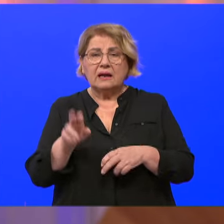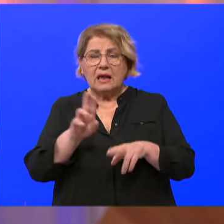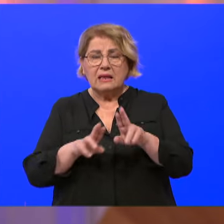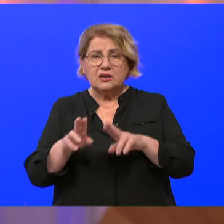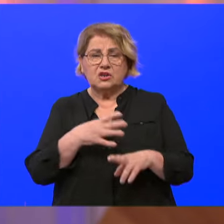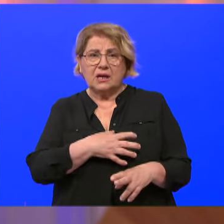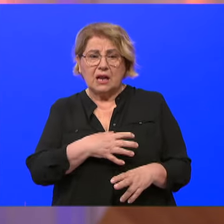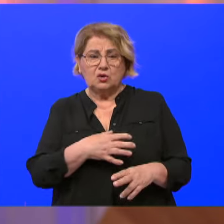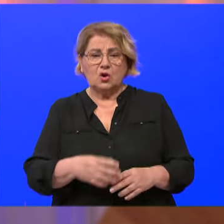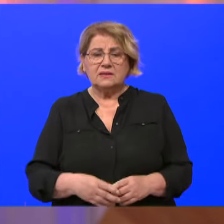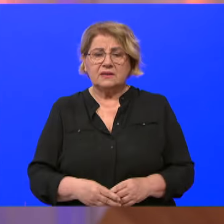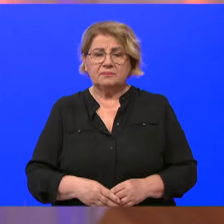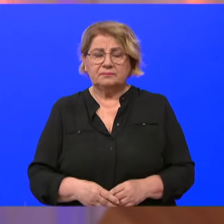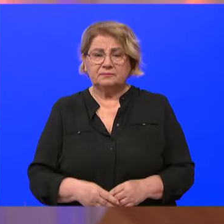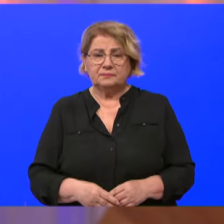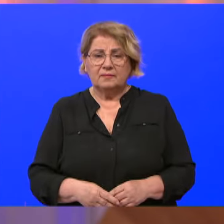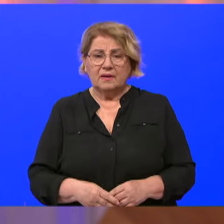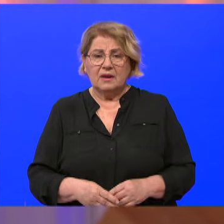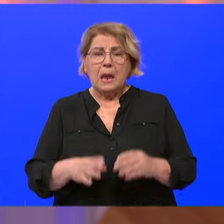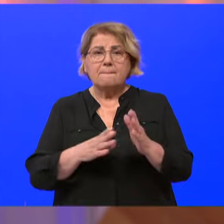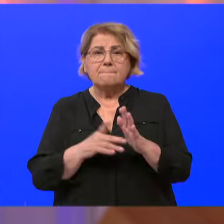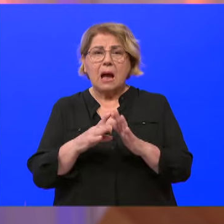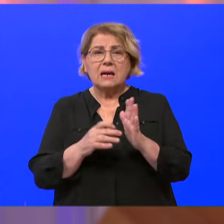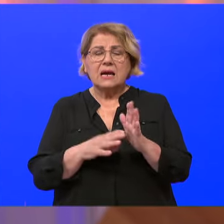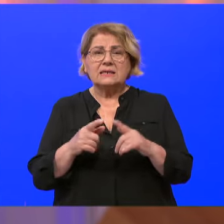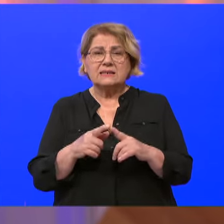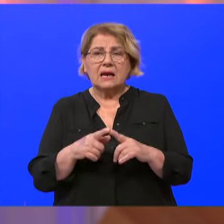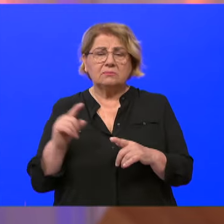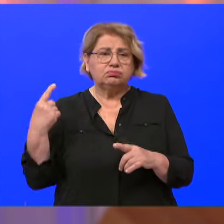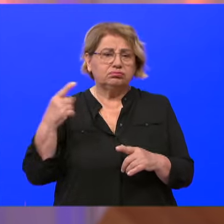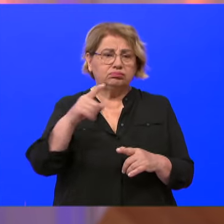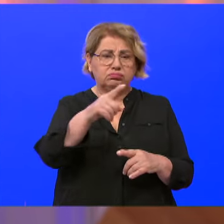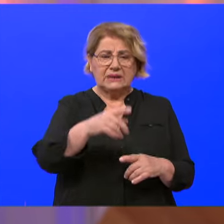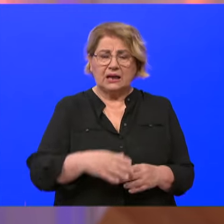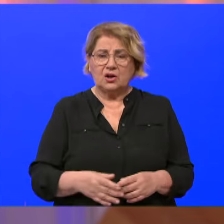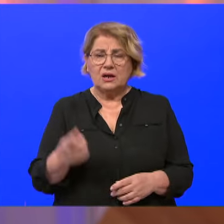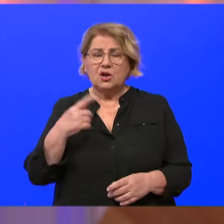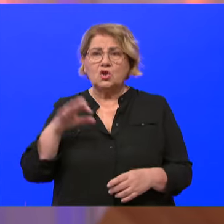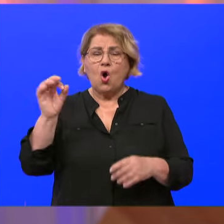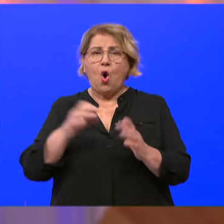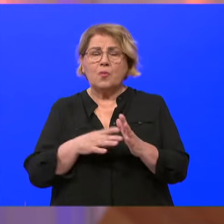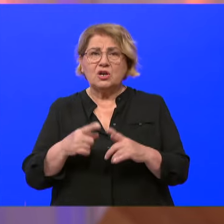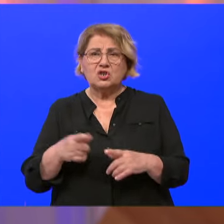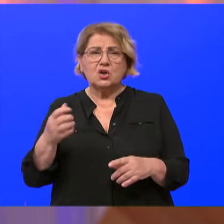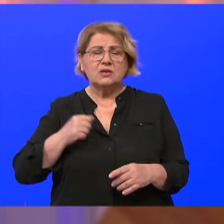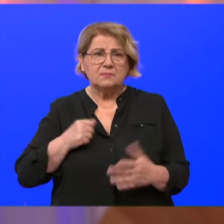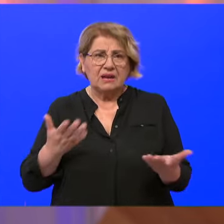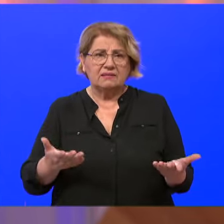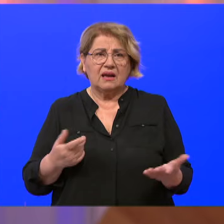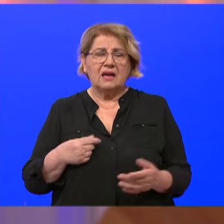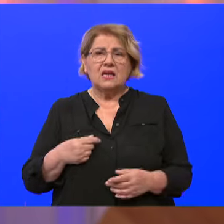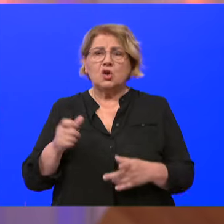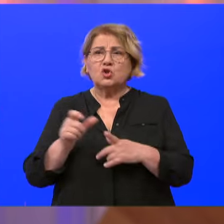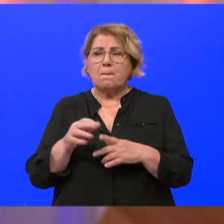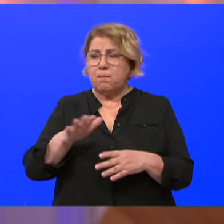Dojci, jer Makarska rivijera je predaleko i od Omiša, i od Splita, i od